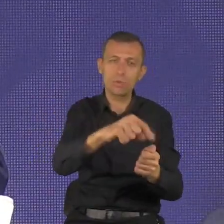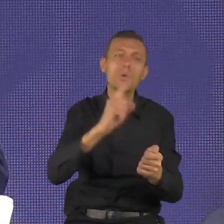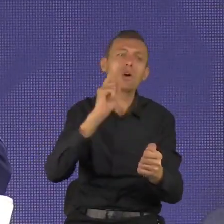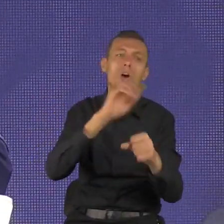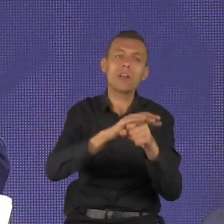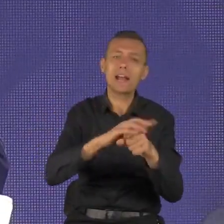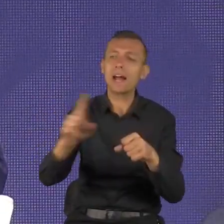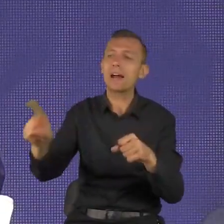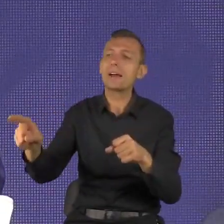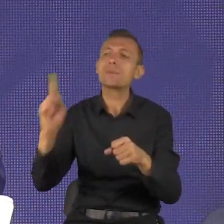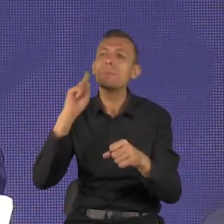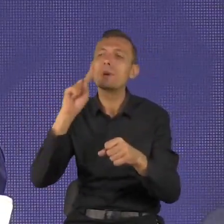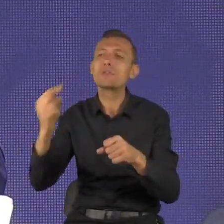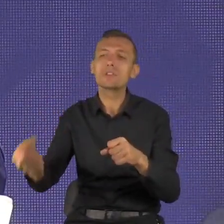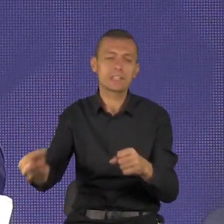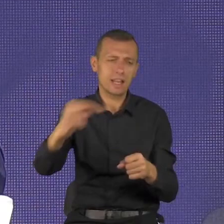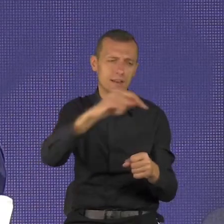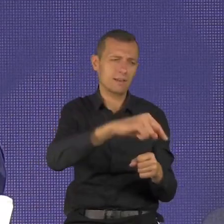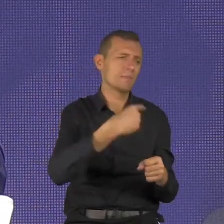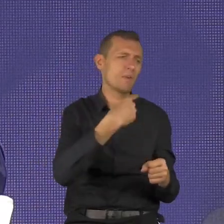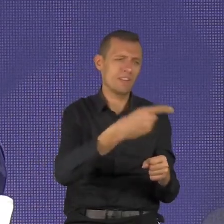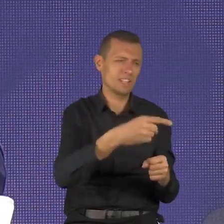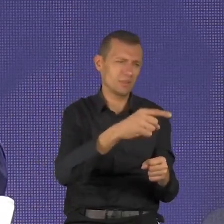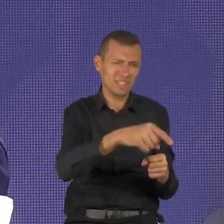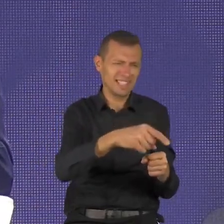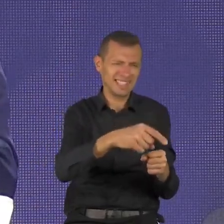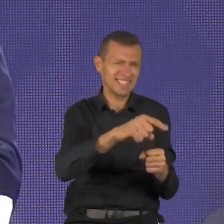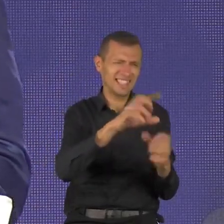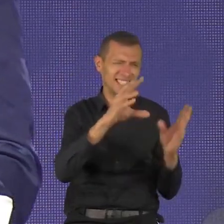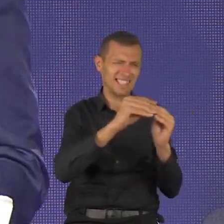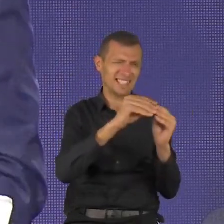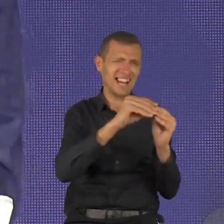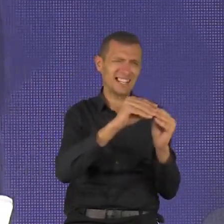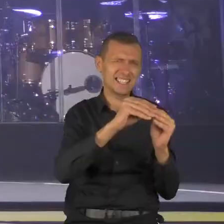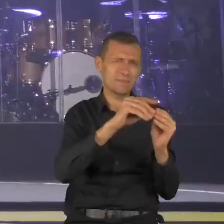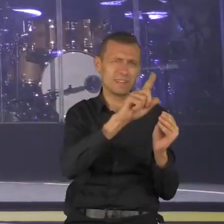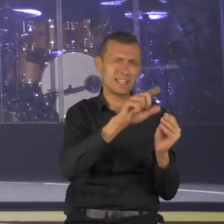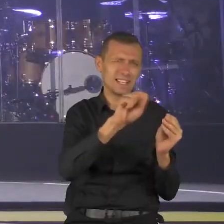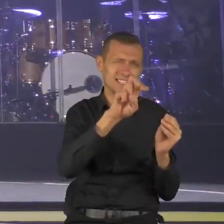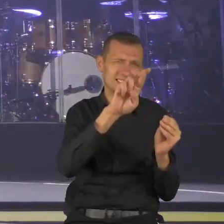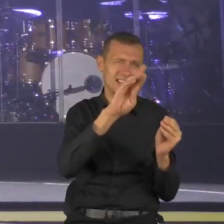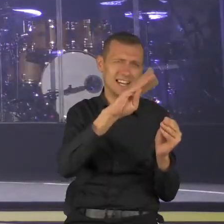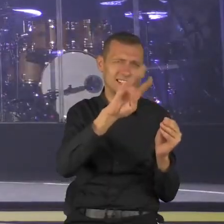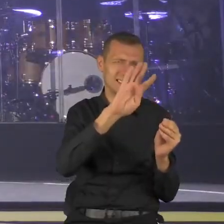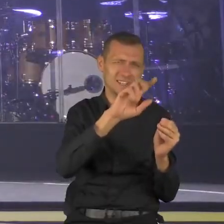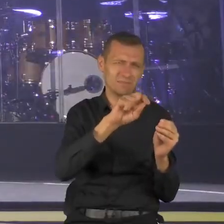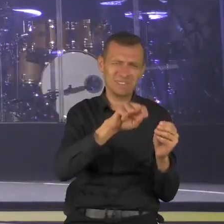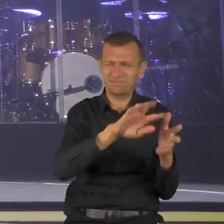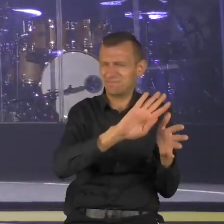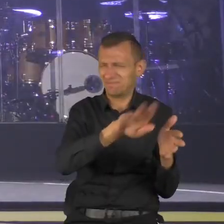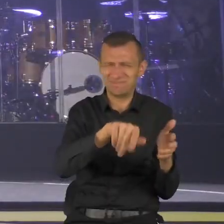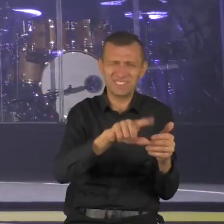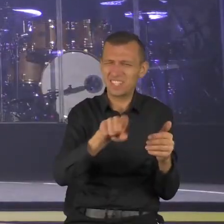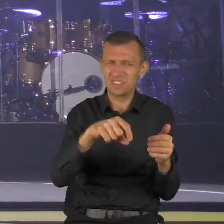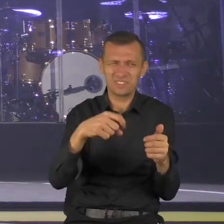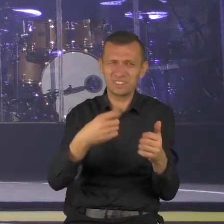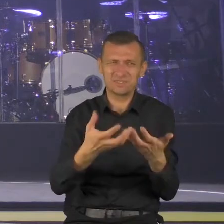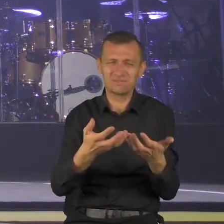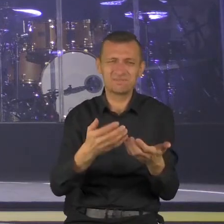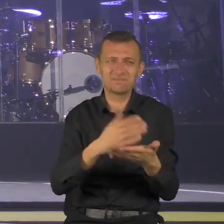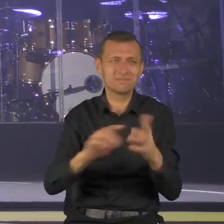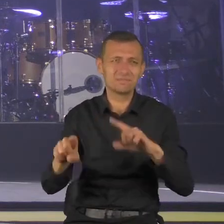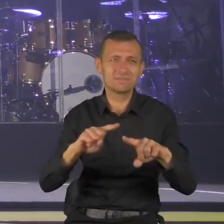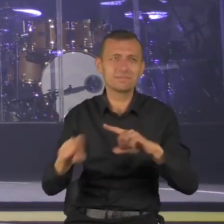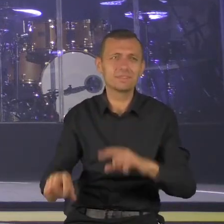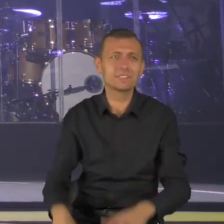i dla niczego. Nie wiem, czy pamiętacie, jak Carl Gustav Severin opowiadał, że już jesteś zwycięzcą, bo